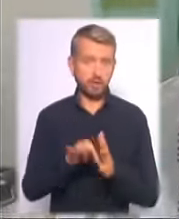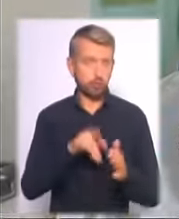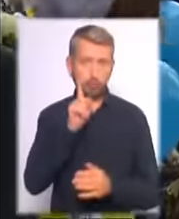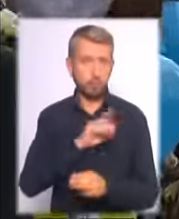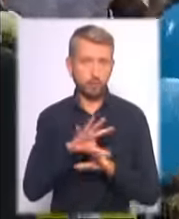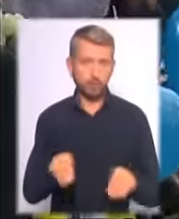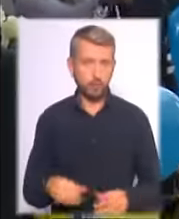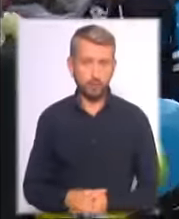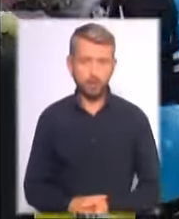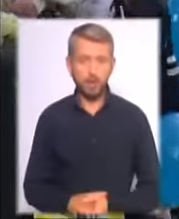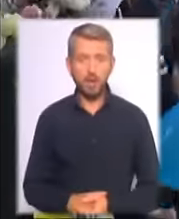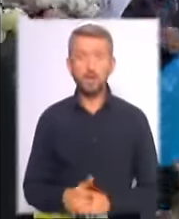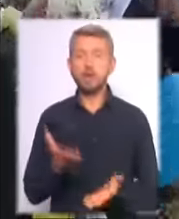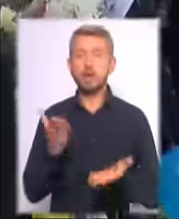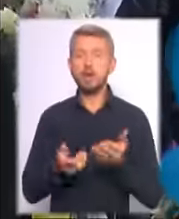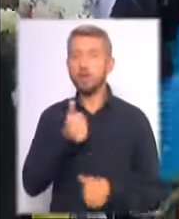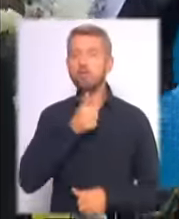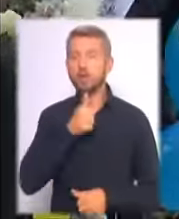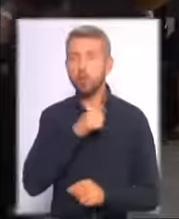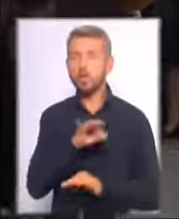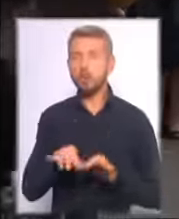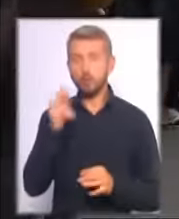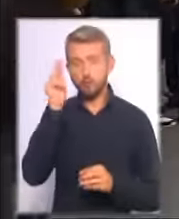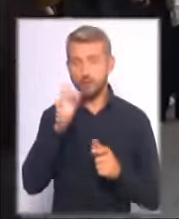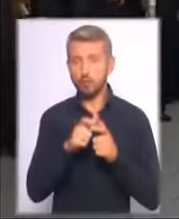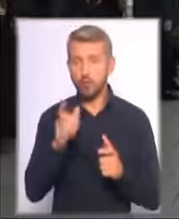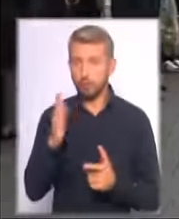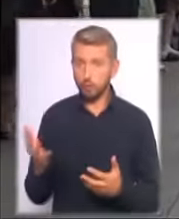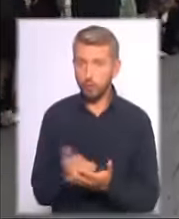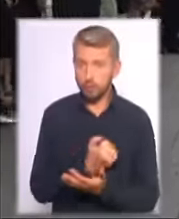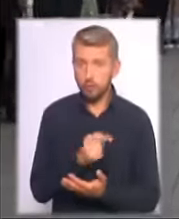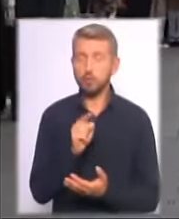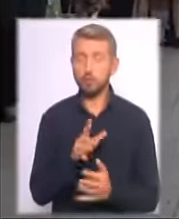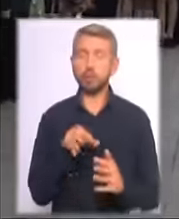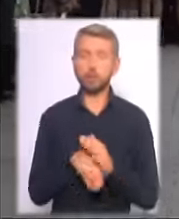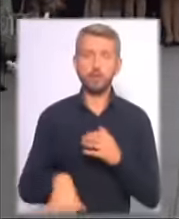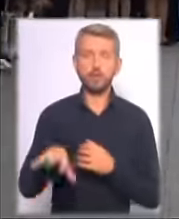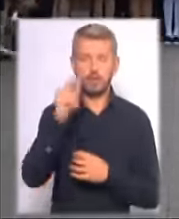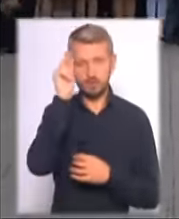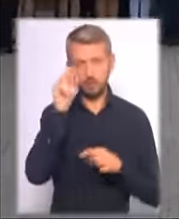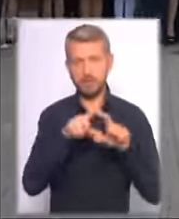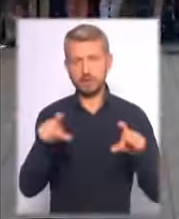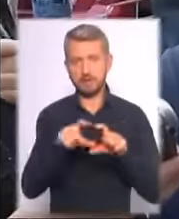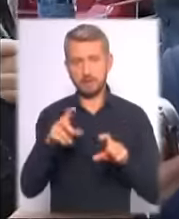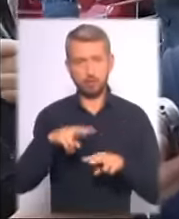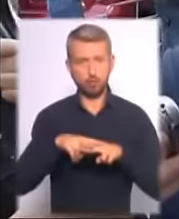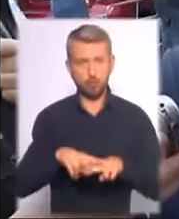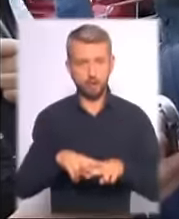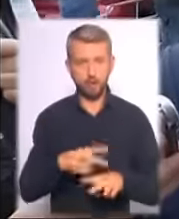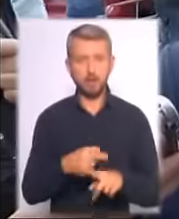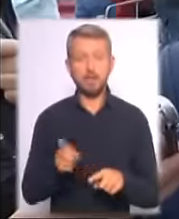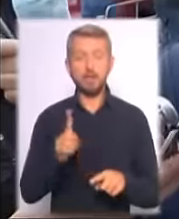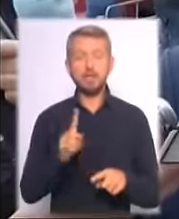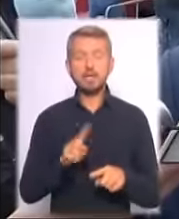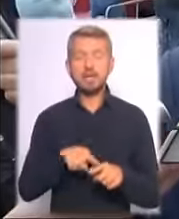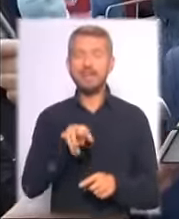Якщо пілотний проєкт учнівської картки виявиться успішним, його запровадять у всіх навчальних закладах столиці. Це ліцей інформаційних